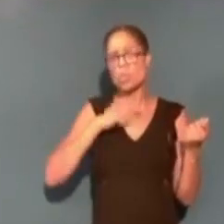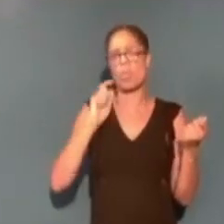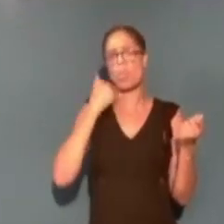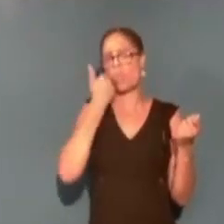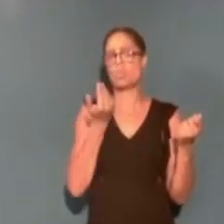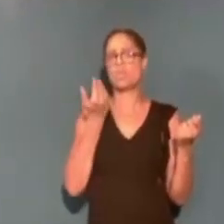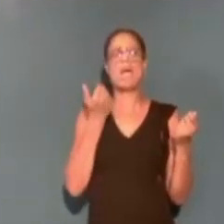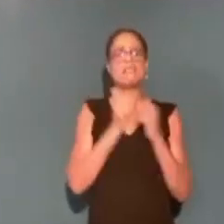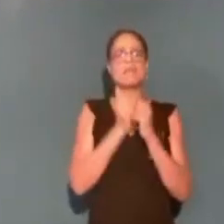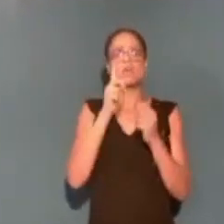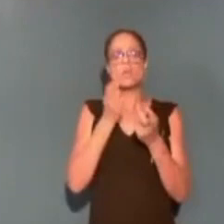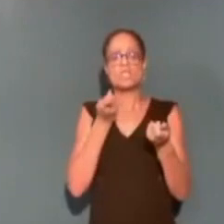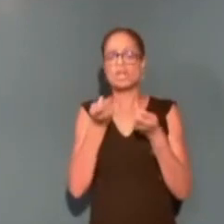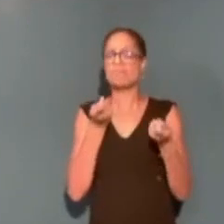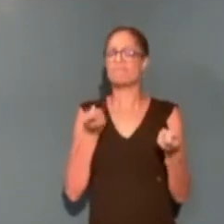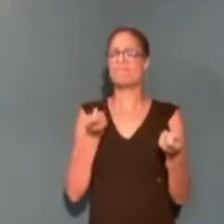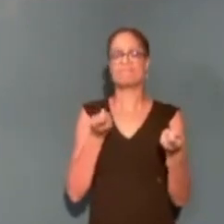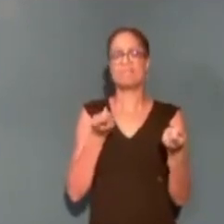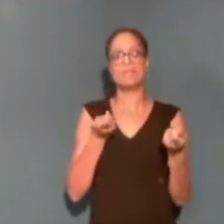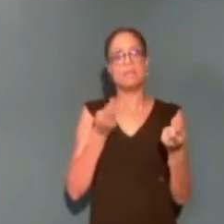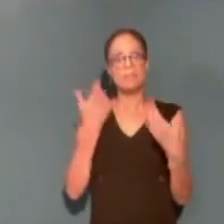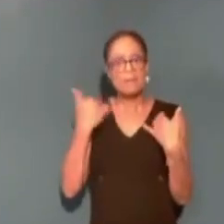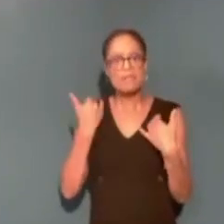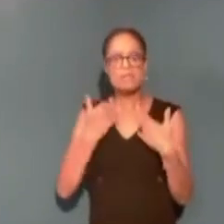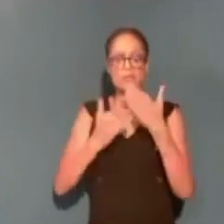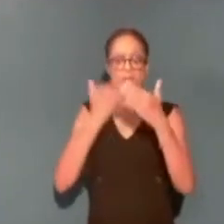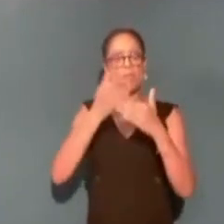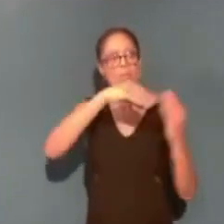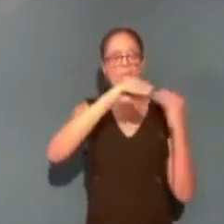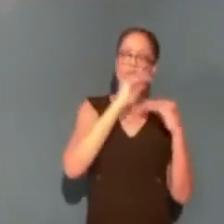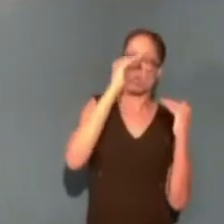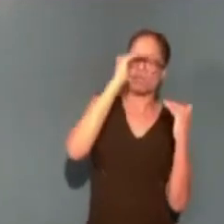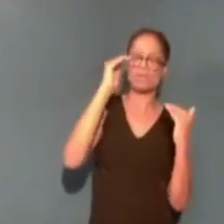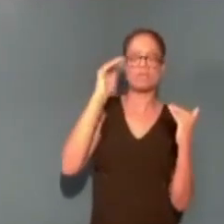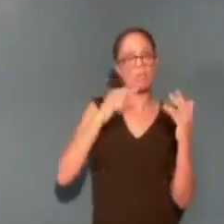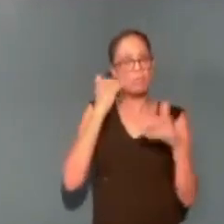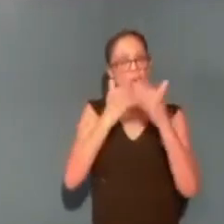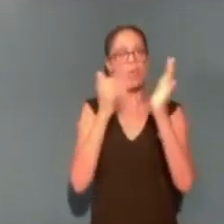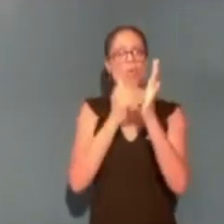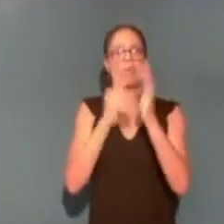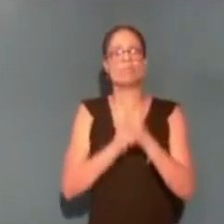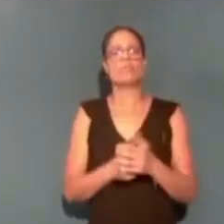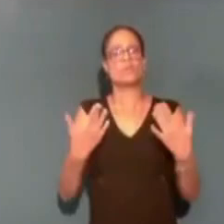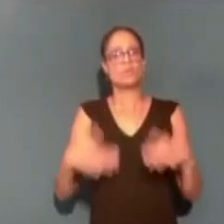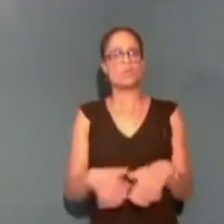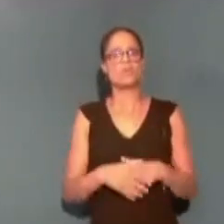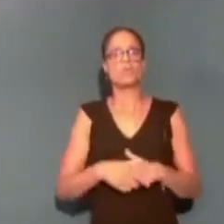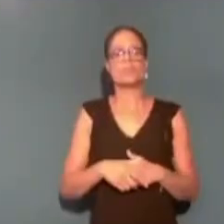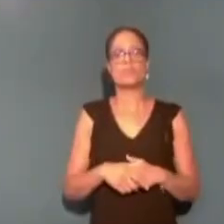nous gérons l'eau. Nous avons des progrès à faire pour regagner la confiance du peuple. Voilà ce que je voulais dire à propos de ce problème-là.